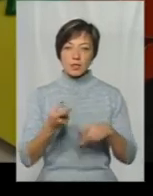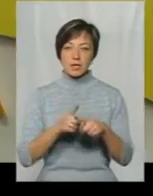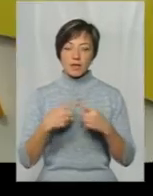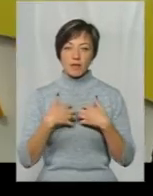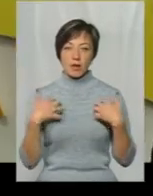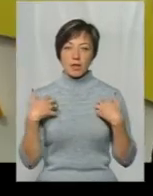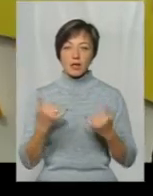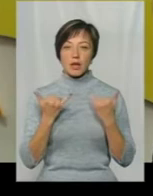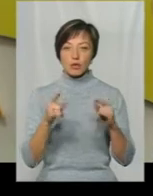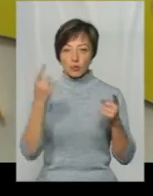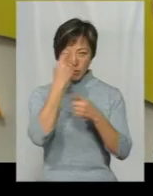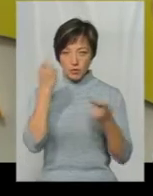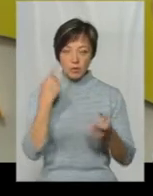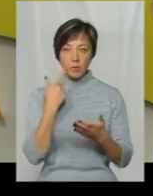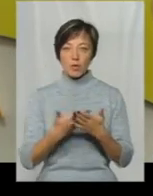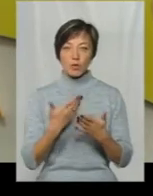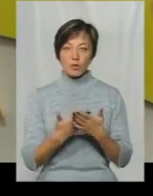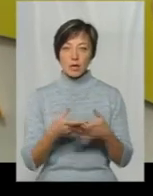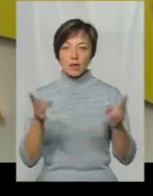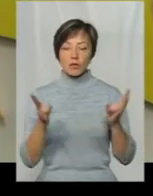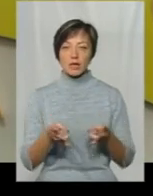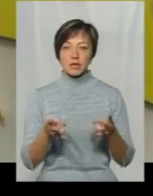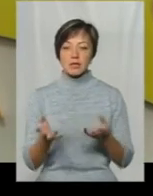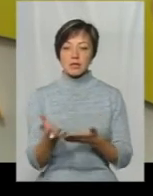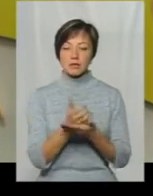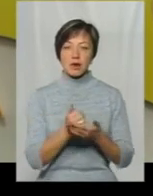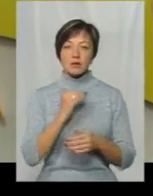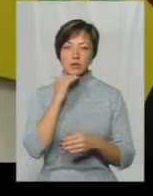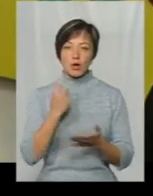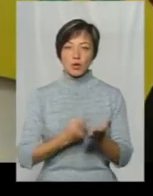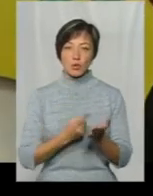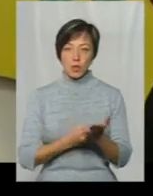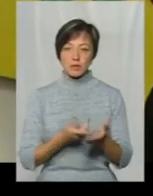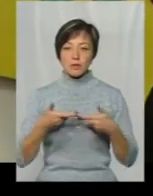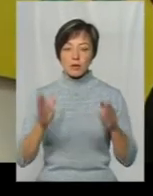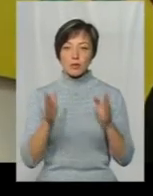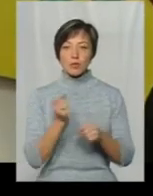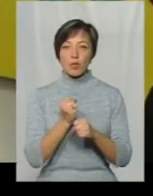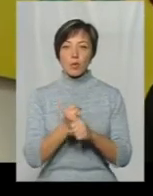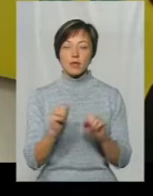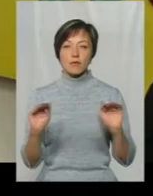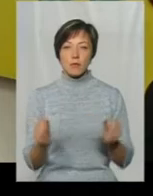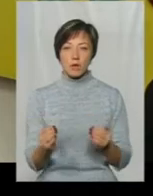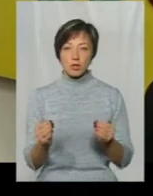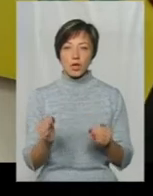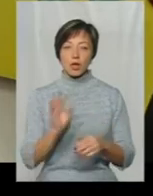тварини Для того, щоб поголосити підозру, необхідно зібрати достатньо доказів Ми будемо робити в межах